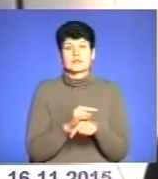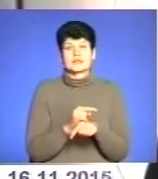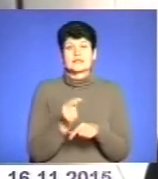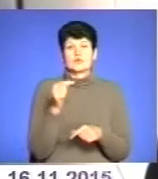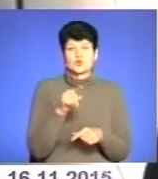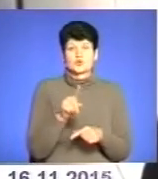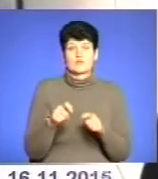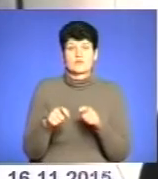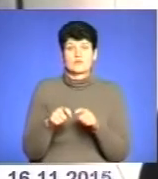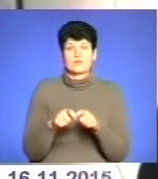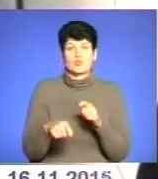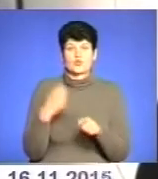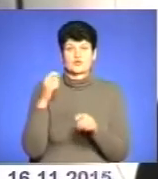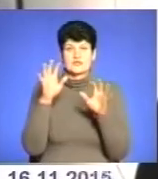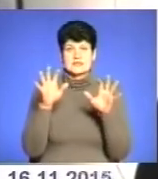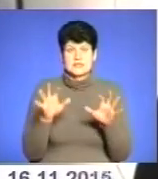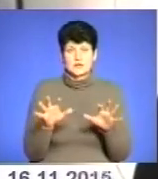порушувати закон. Ці будуть визначати. Дякую.